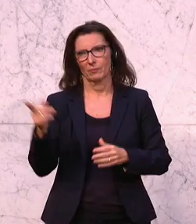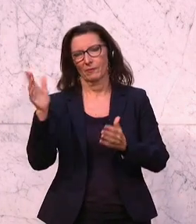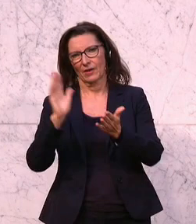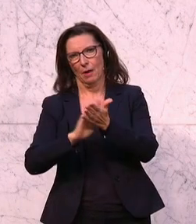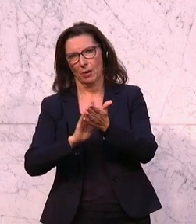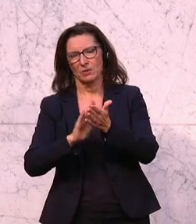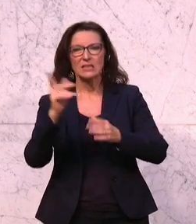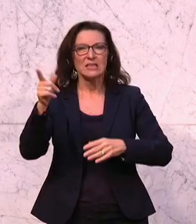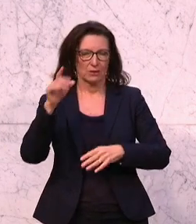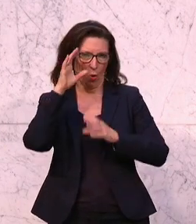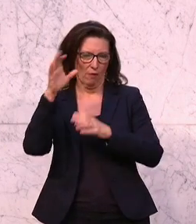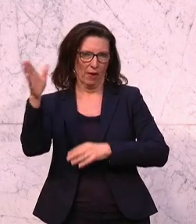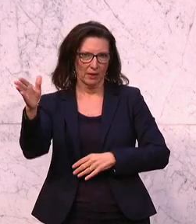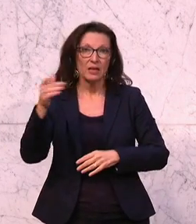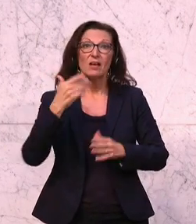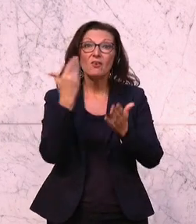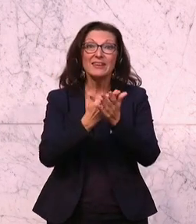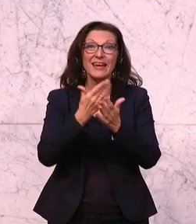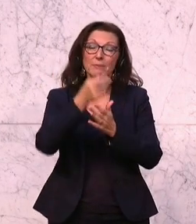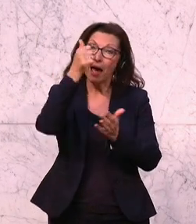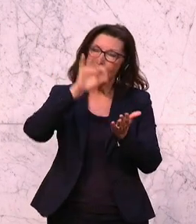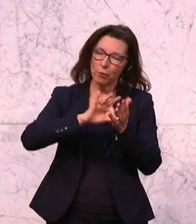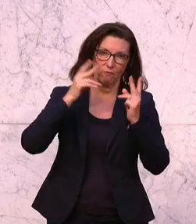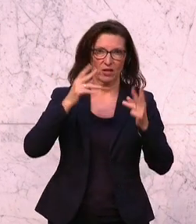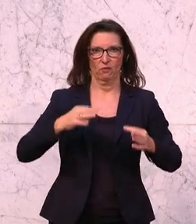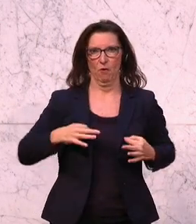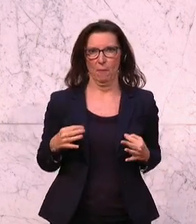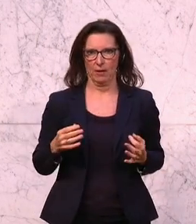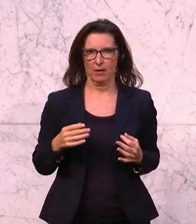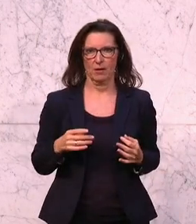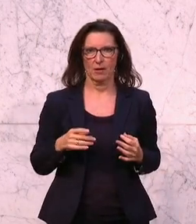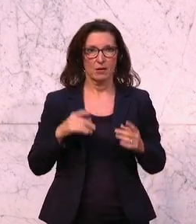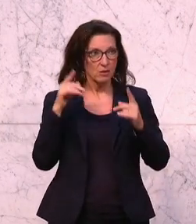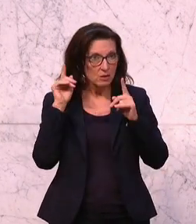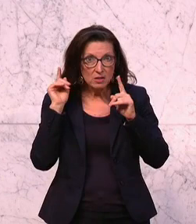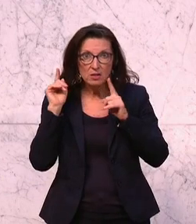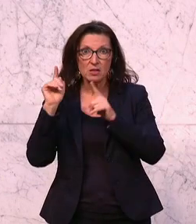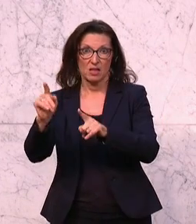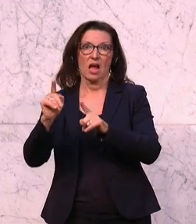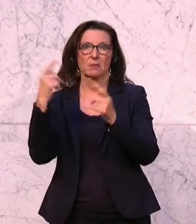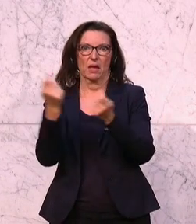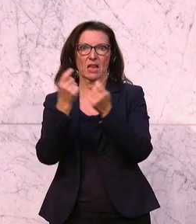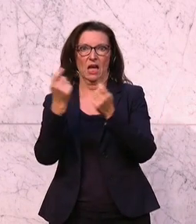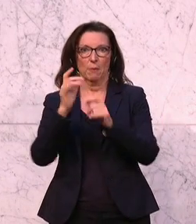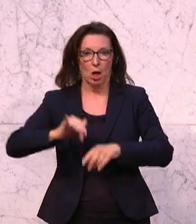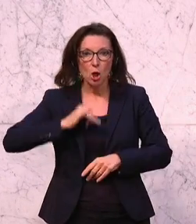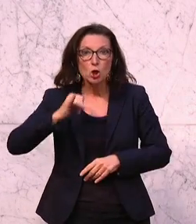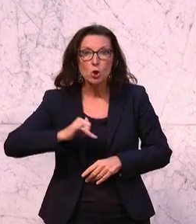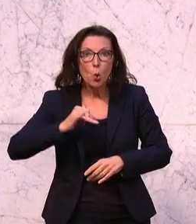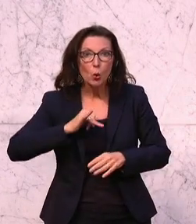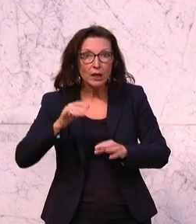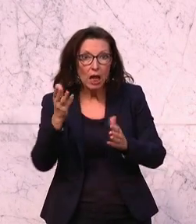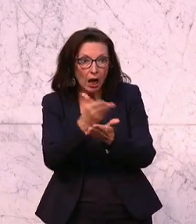Und deshalb komme ich auch auf einen wichtigen Punkt. Sie bilden unsere Jugend aus und Sie sorgen für Wertschöpfung in den Regionen.